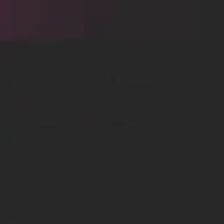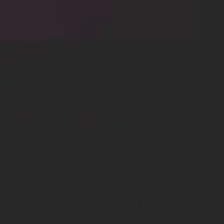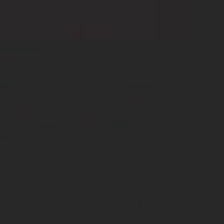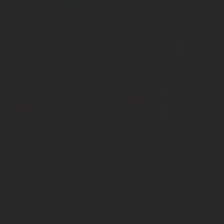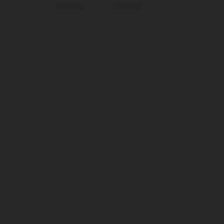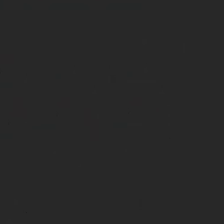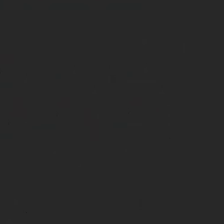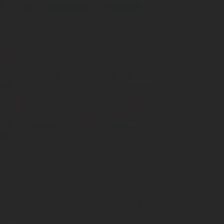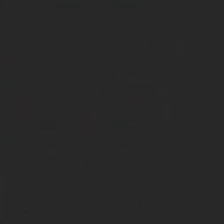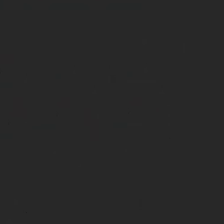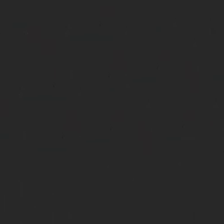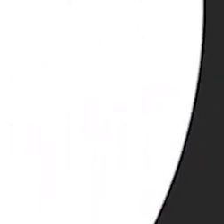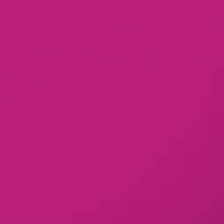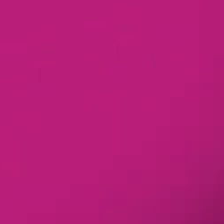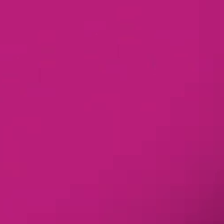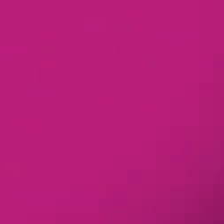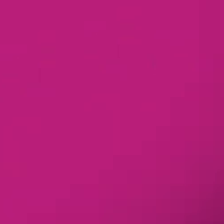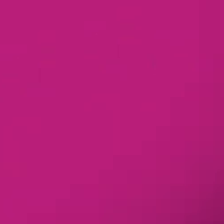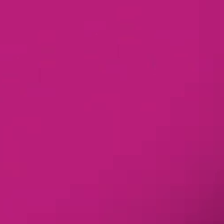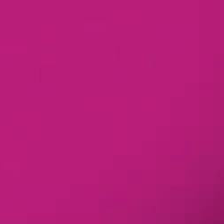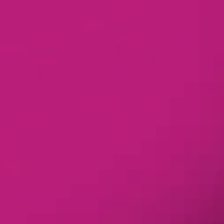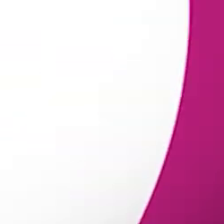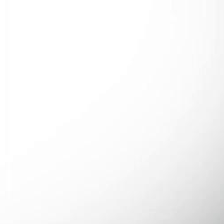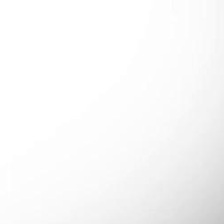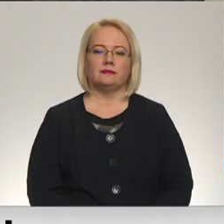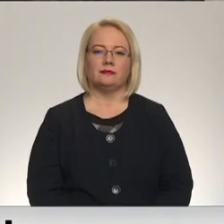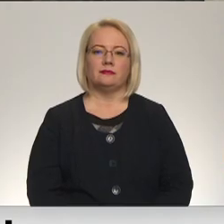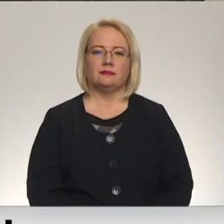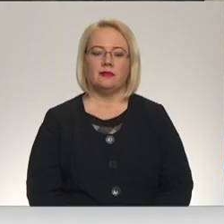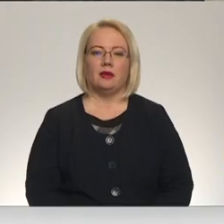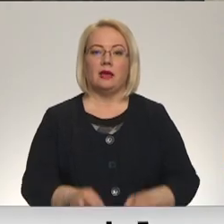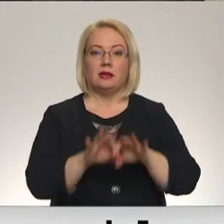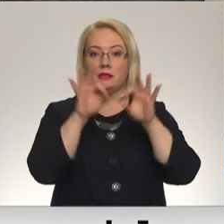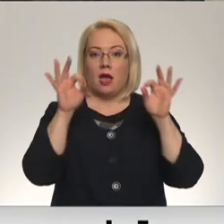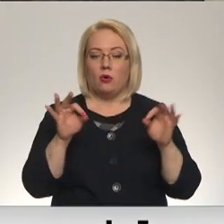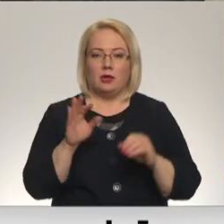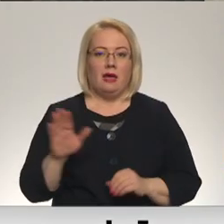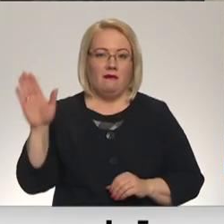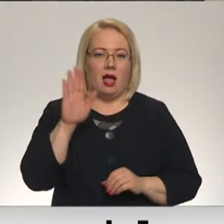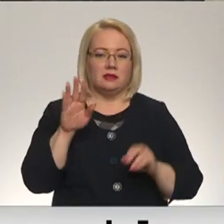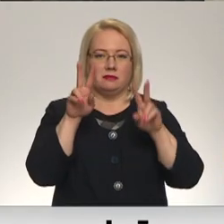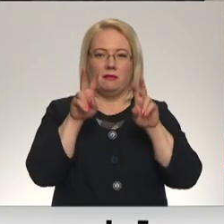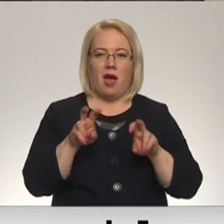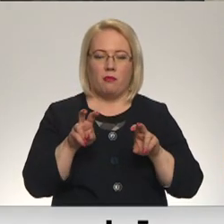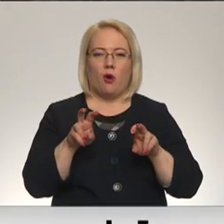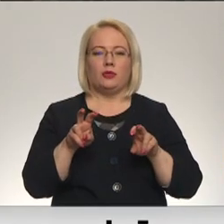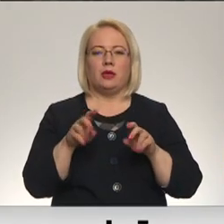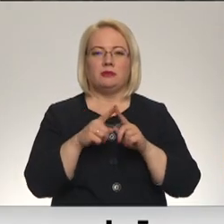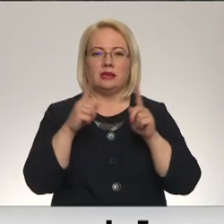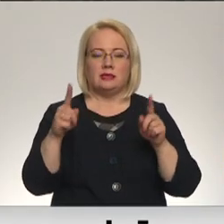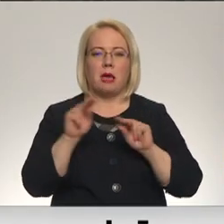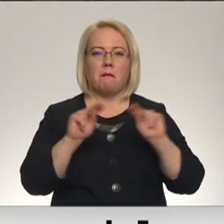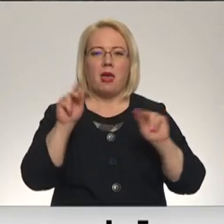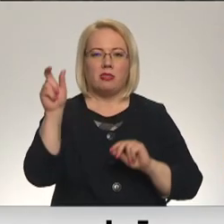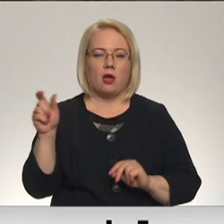Re, visi ēters ir te! Sakoties valsts pārbaudījums sesijai, pedagogi